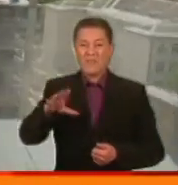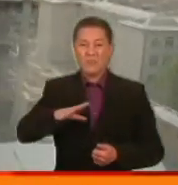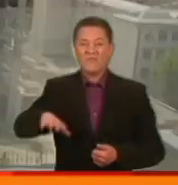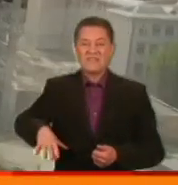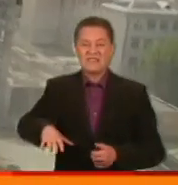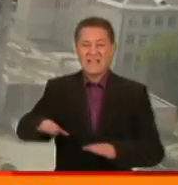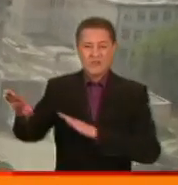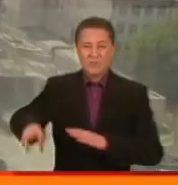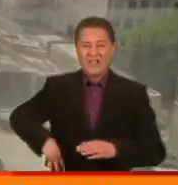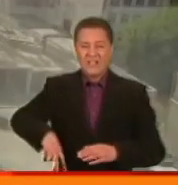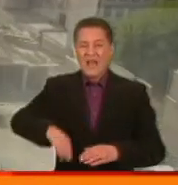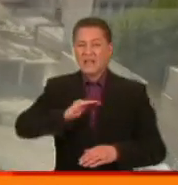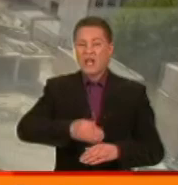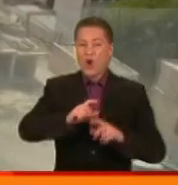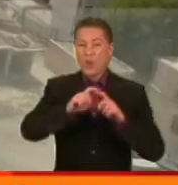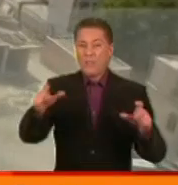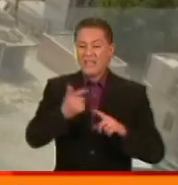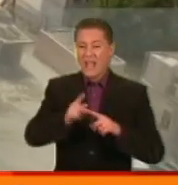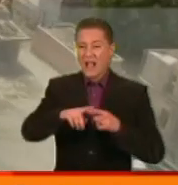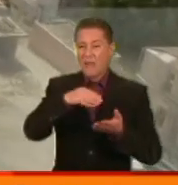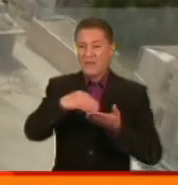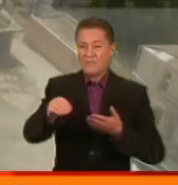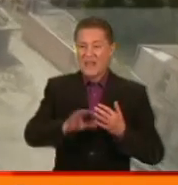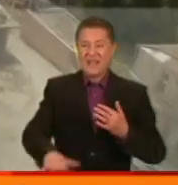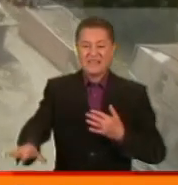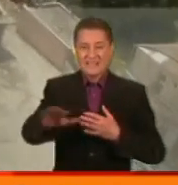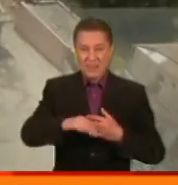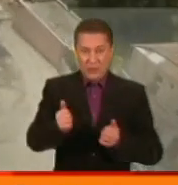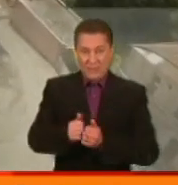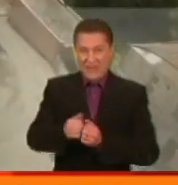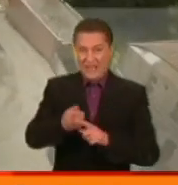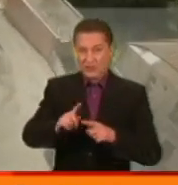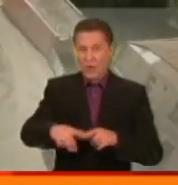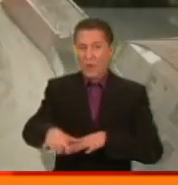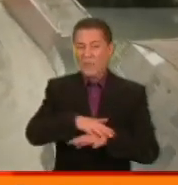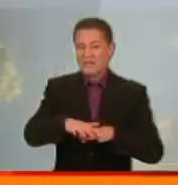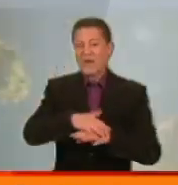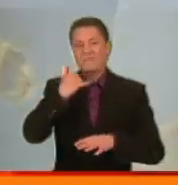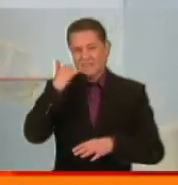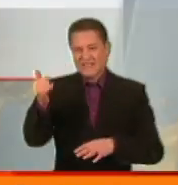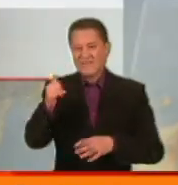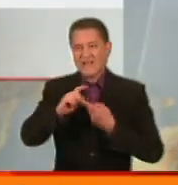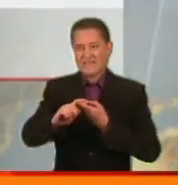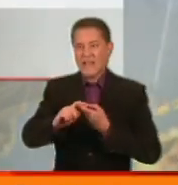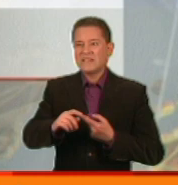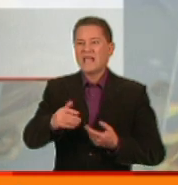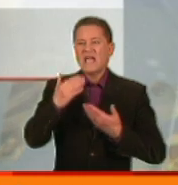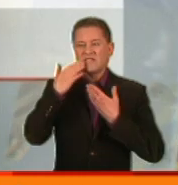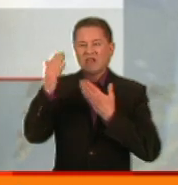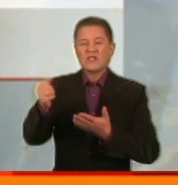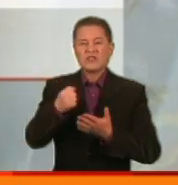директора компанії, яка свого часу і придбала землю під цінним базаром. Нам вдалося з ним зв'язатися. Зверніться до